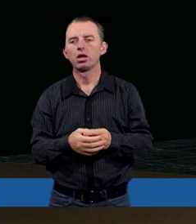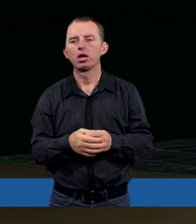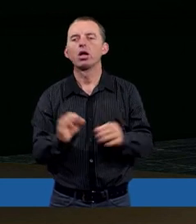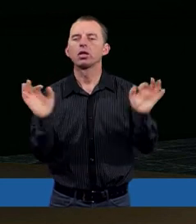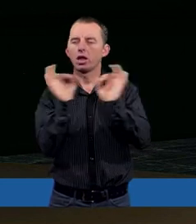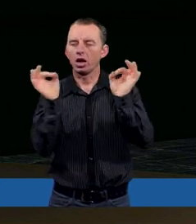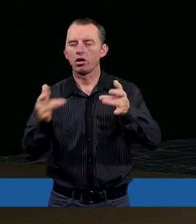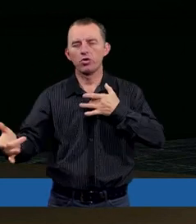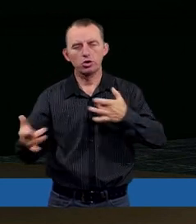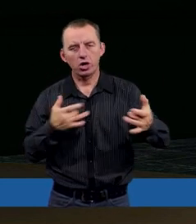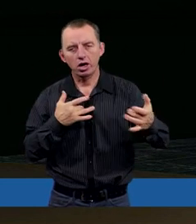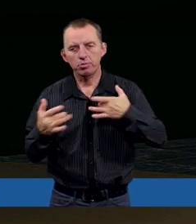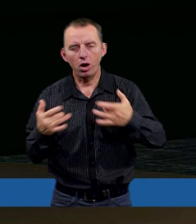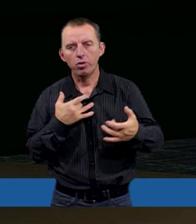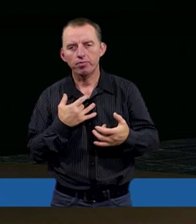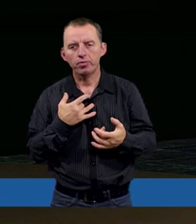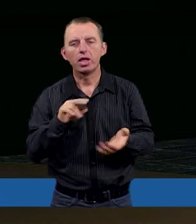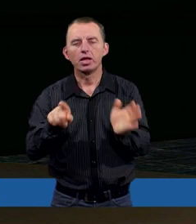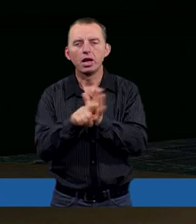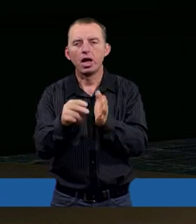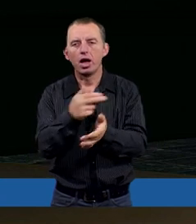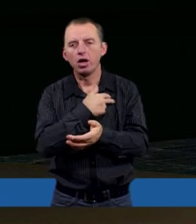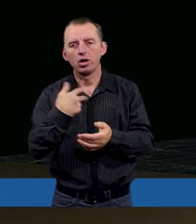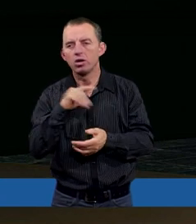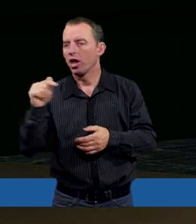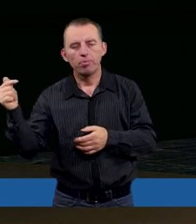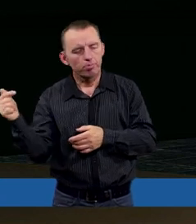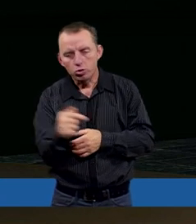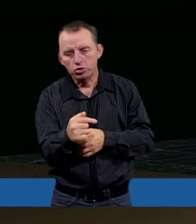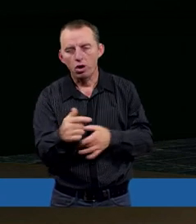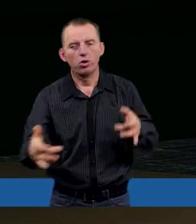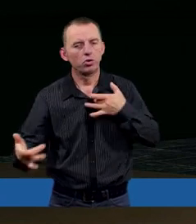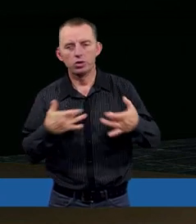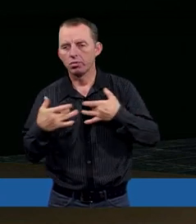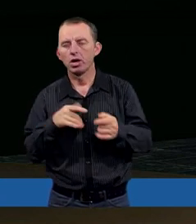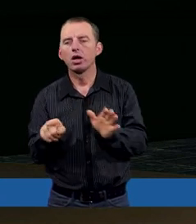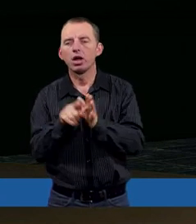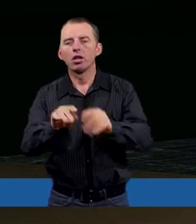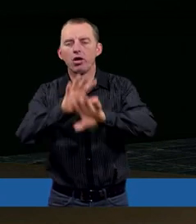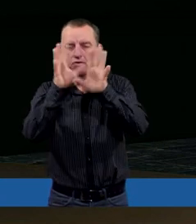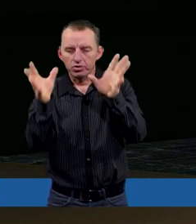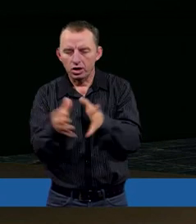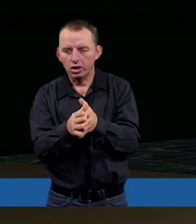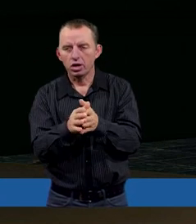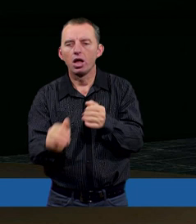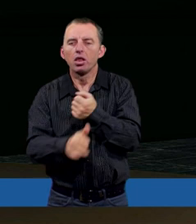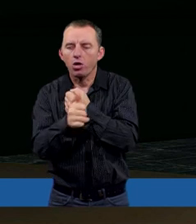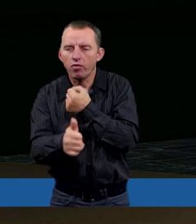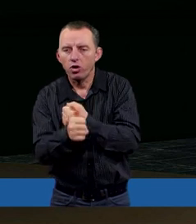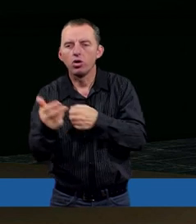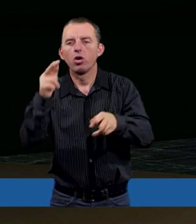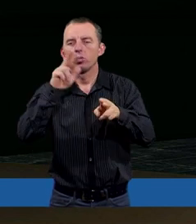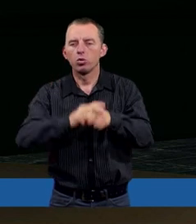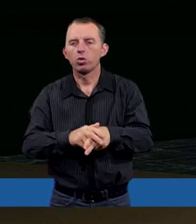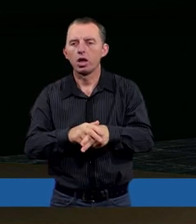straszliwie cierpiał dla nas, nie musiał cierpieć. i dlatego te wszystkie aspekty, któreśmy